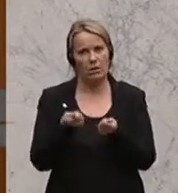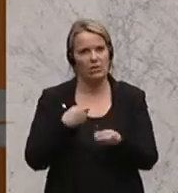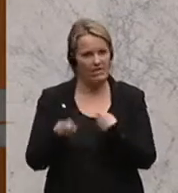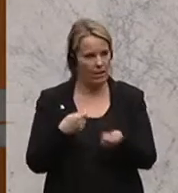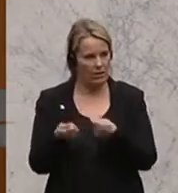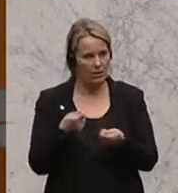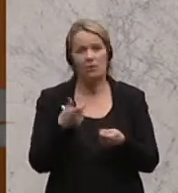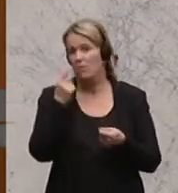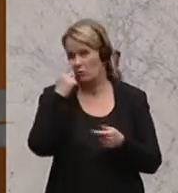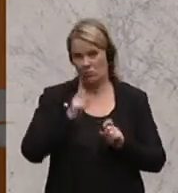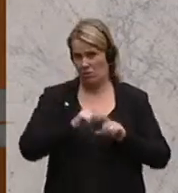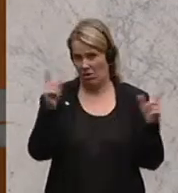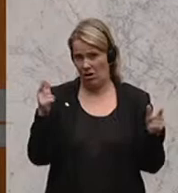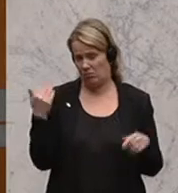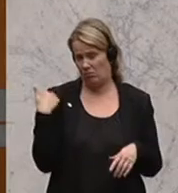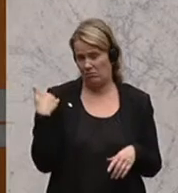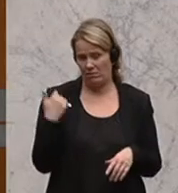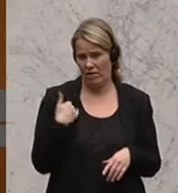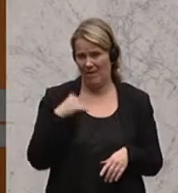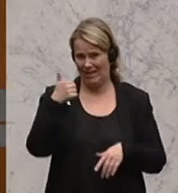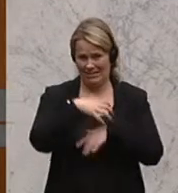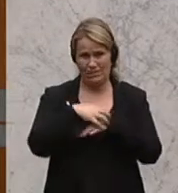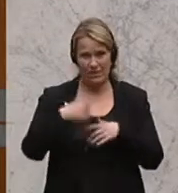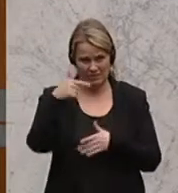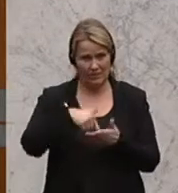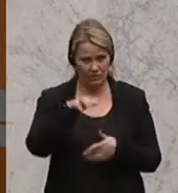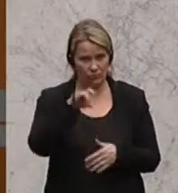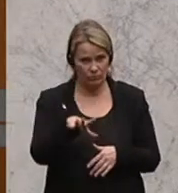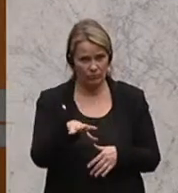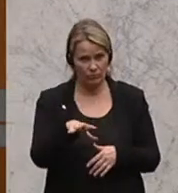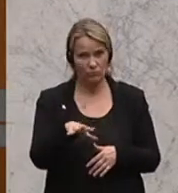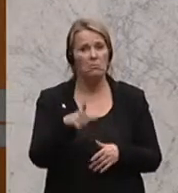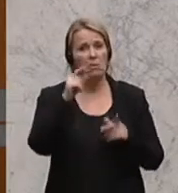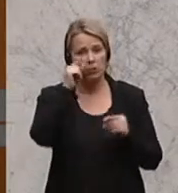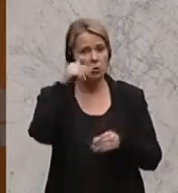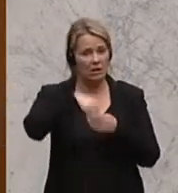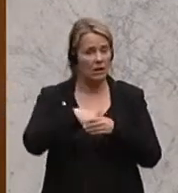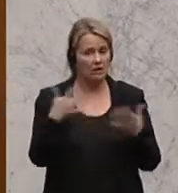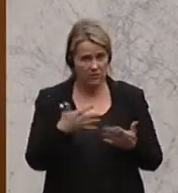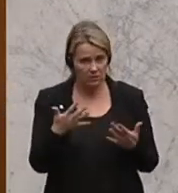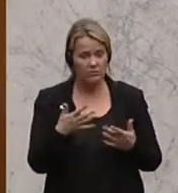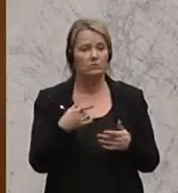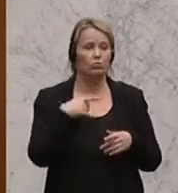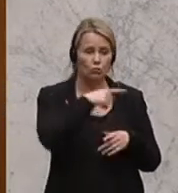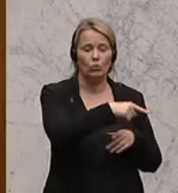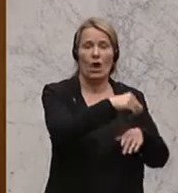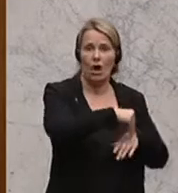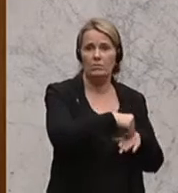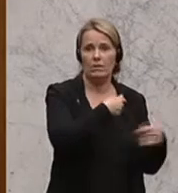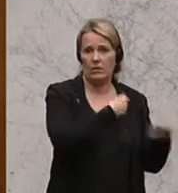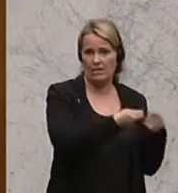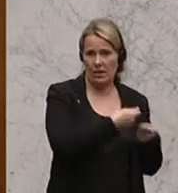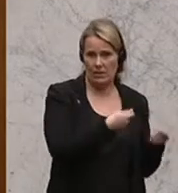Klartext, das ist der Stand vom 1. März dieses Jahres, im Klartext geht man dorthin und meldet das Gewerbe an.